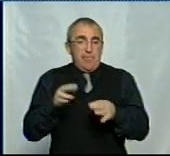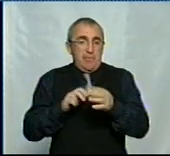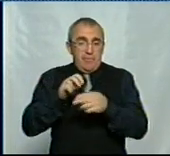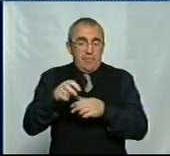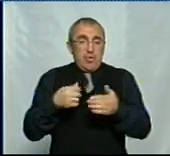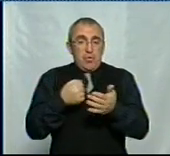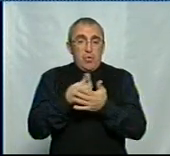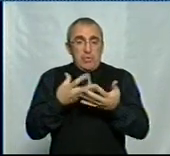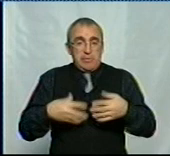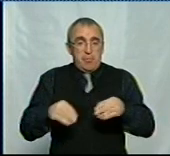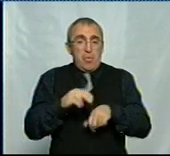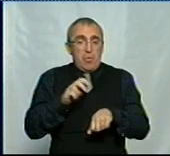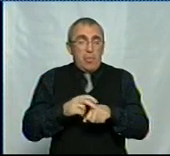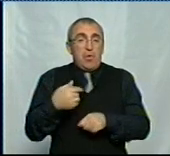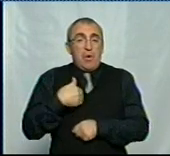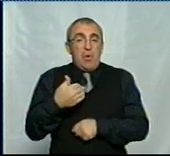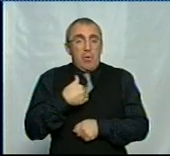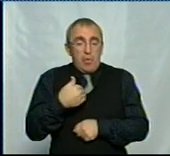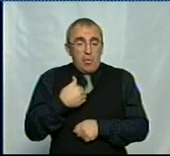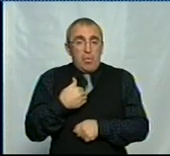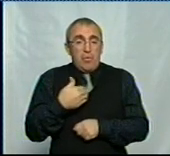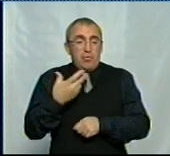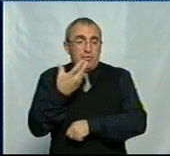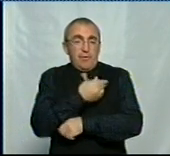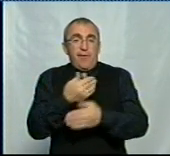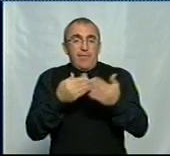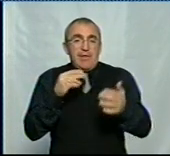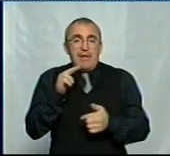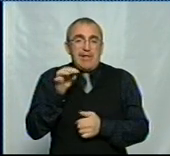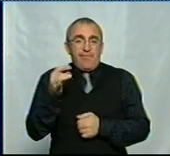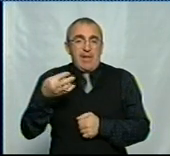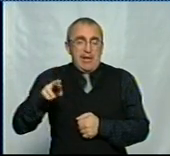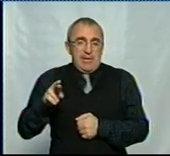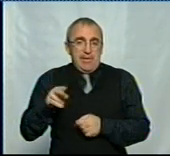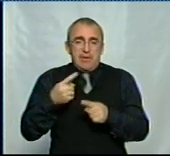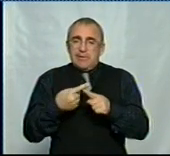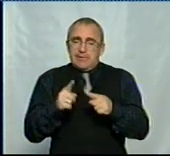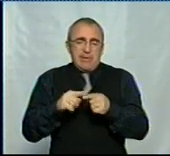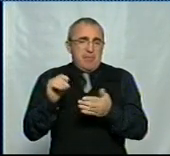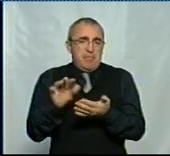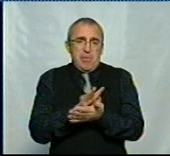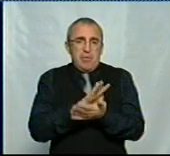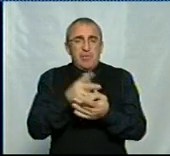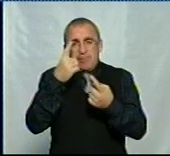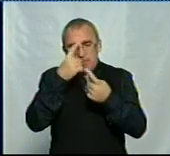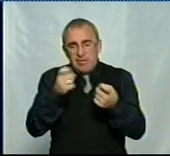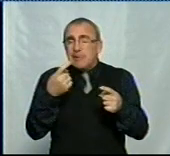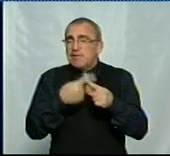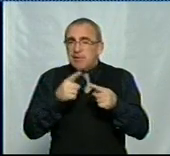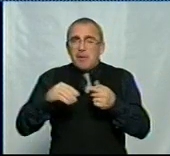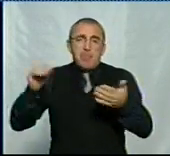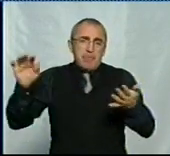сімейного лікаря і кажете, я хочу щепитися від дифтерії. Це безкоштовно. Ще раз наголошую, це